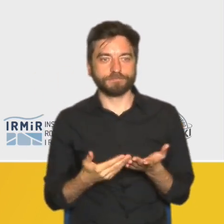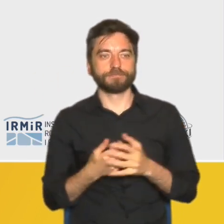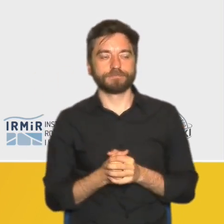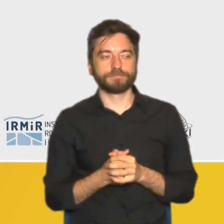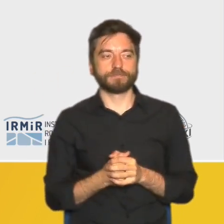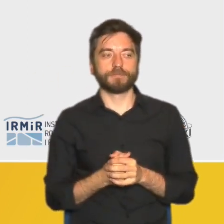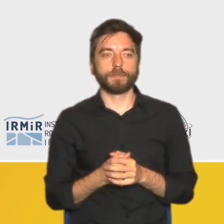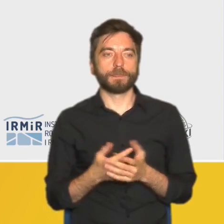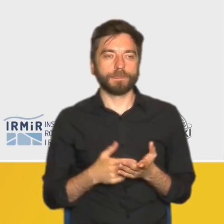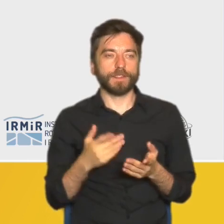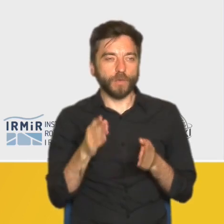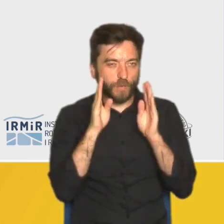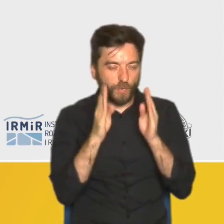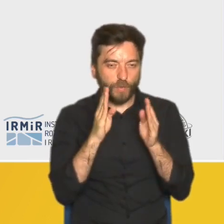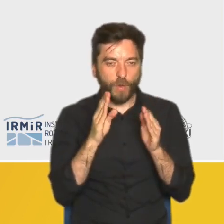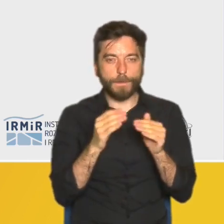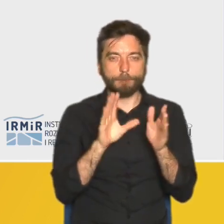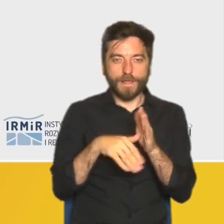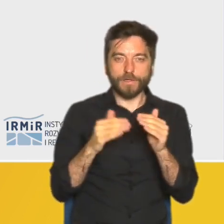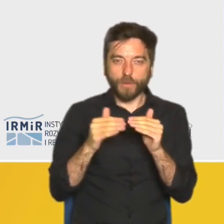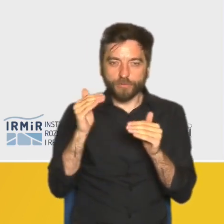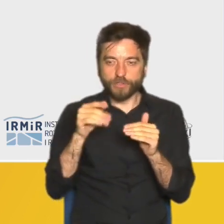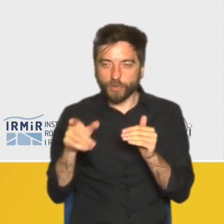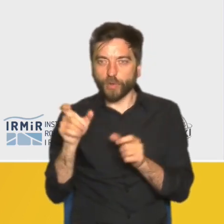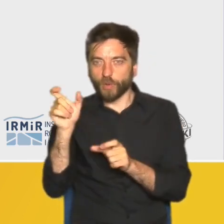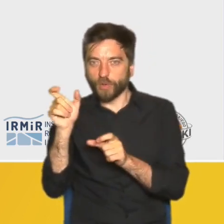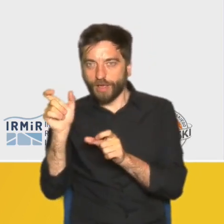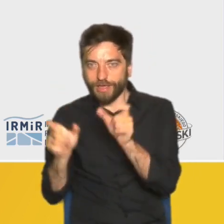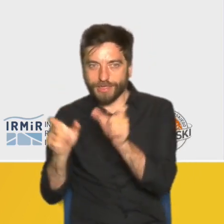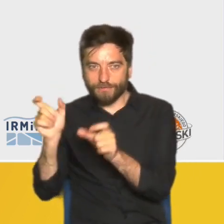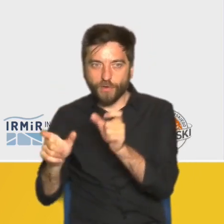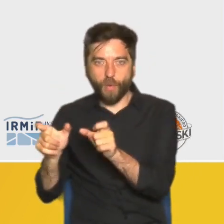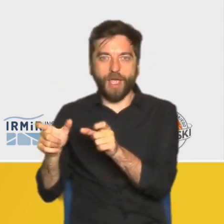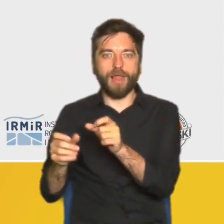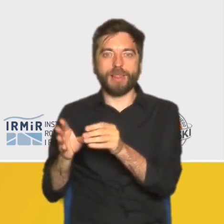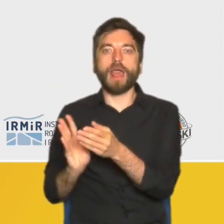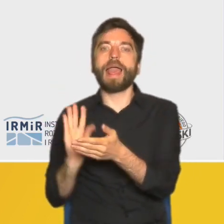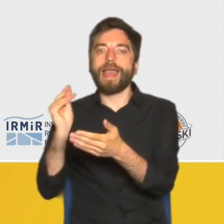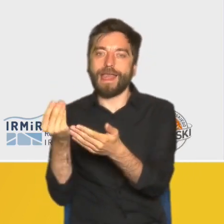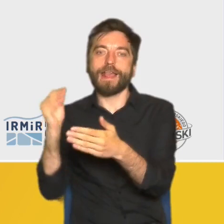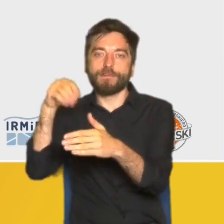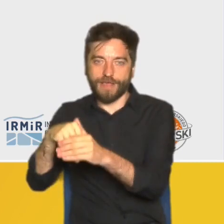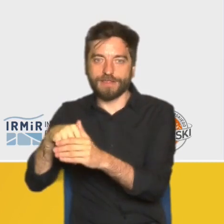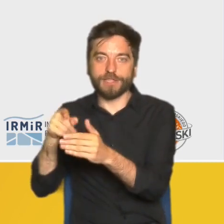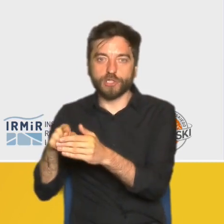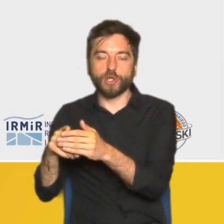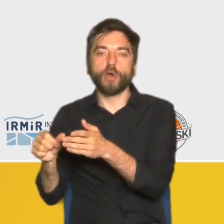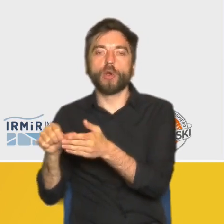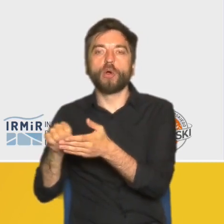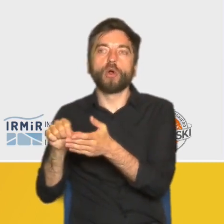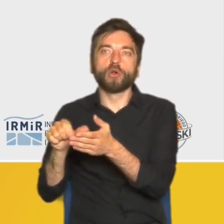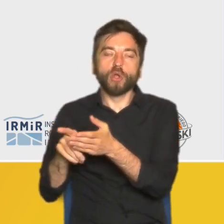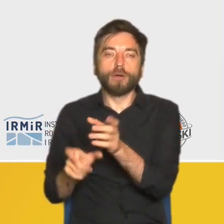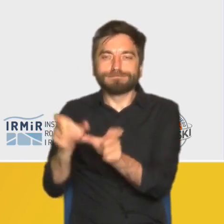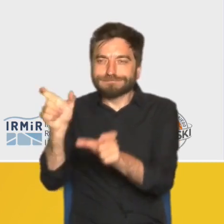Mimo utrwalonego obrazu przedmieść jako archipelagu indywidualnych inwestycji, ten środek ciężkości zdecydowanie przesuwa się w stronę kompleksów